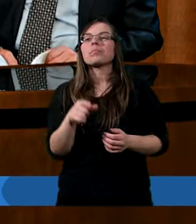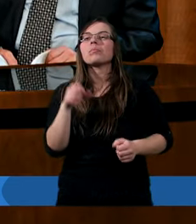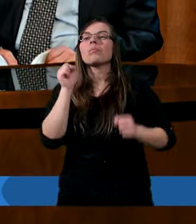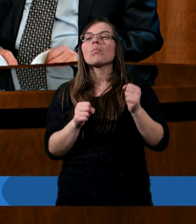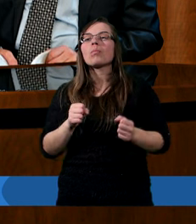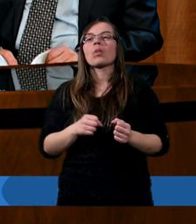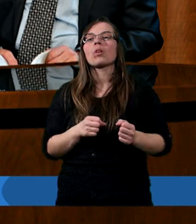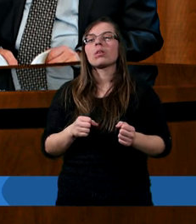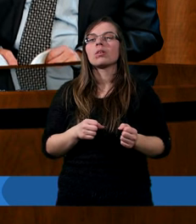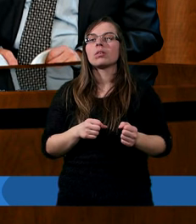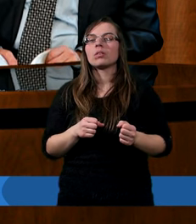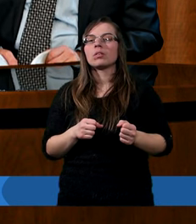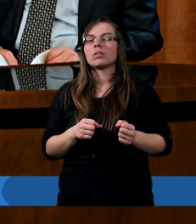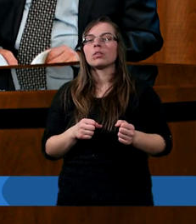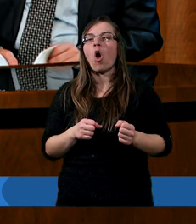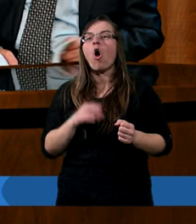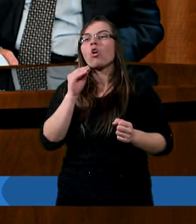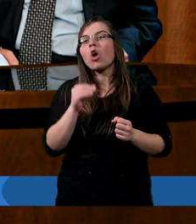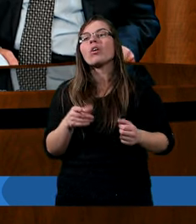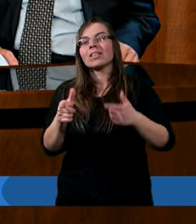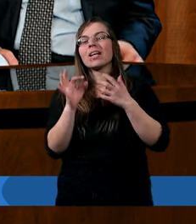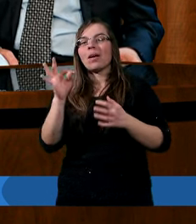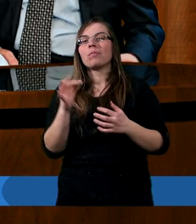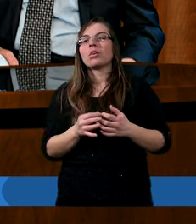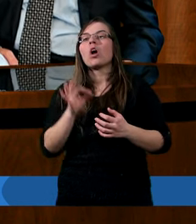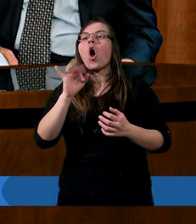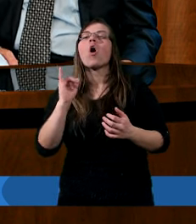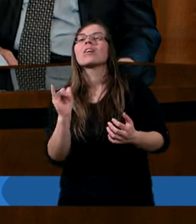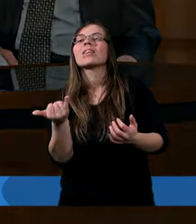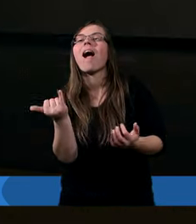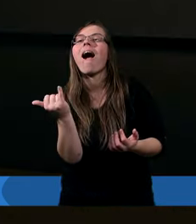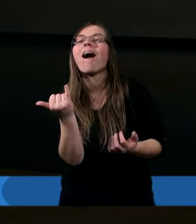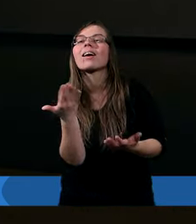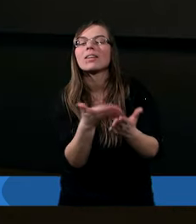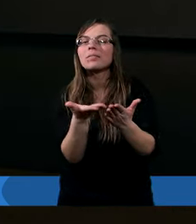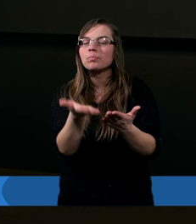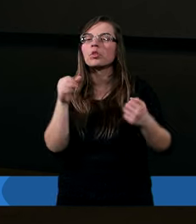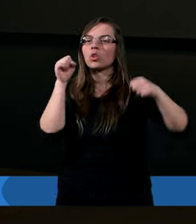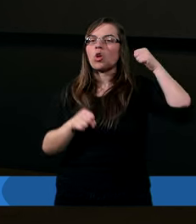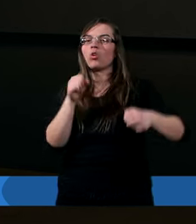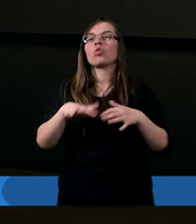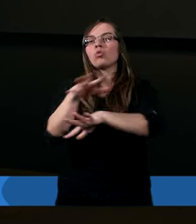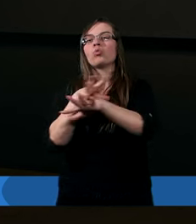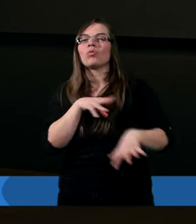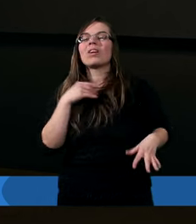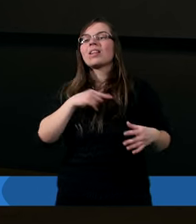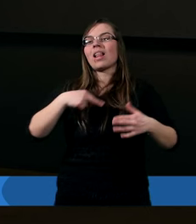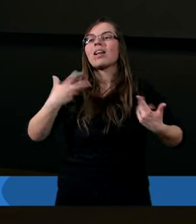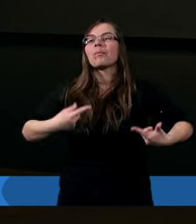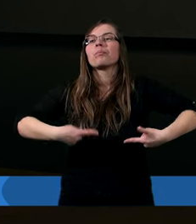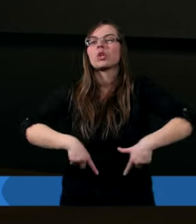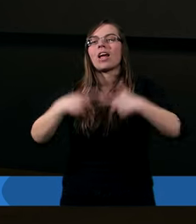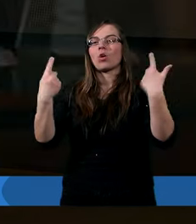Książę tego świata został osądzony. Więc o jakim sądzie tutaj Duch Święty nas